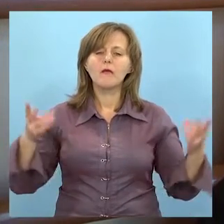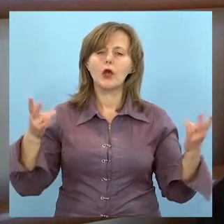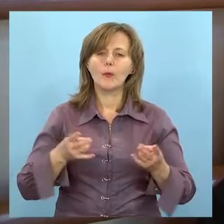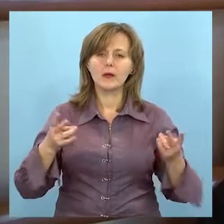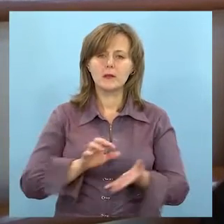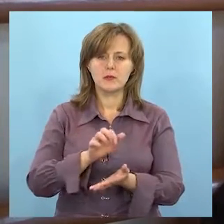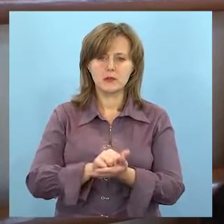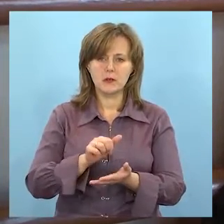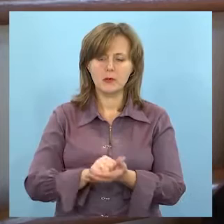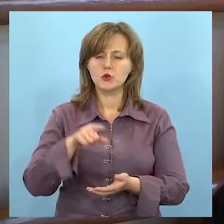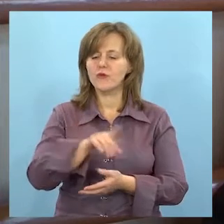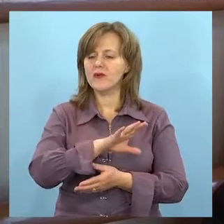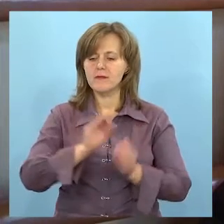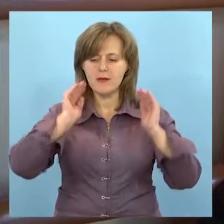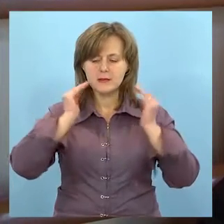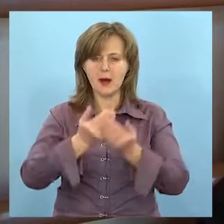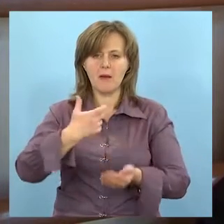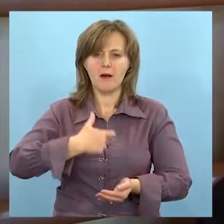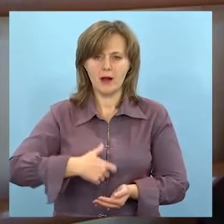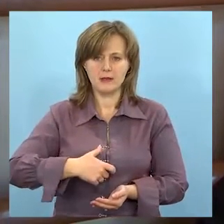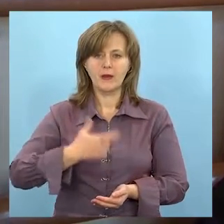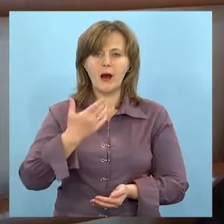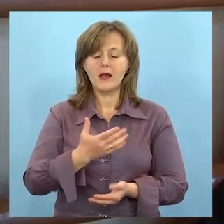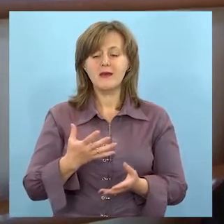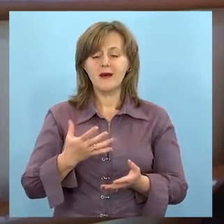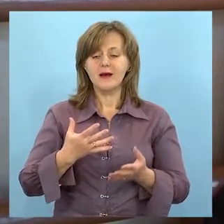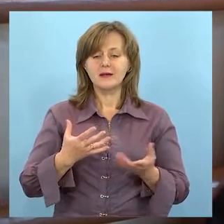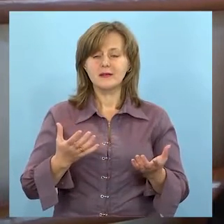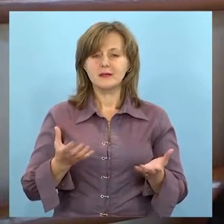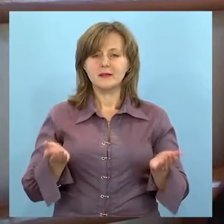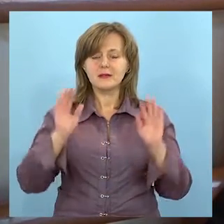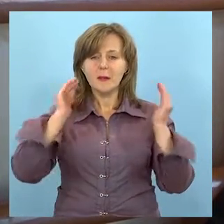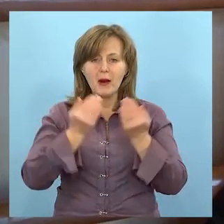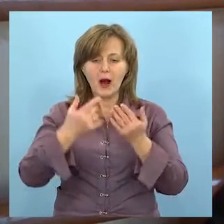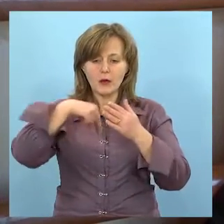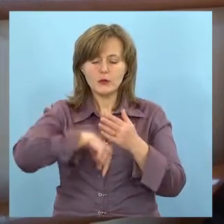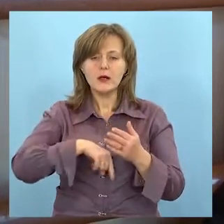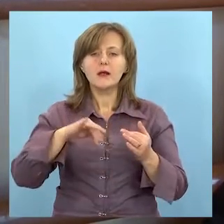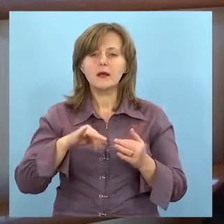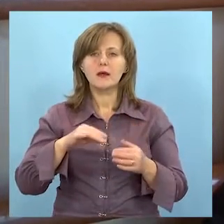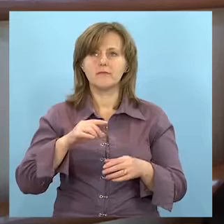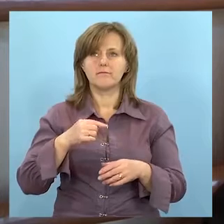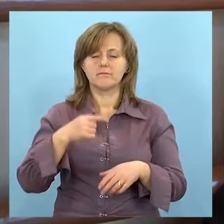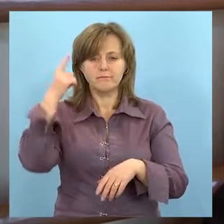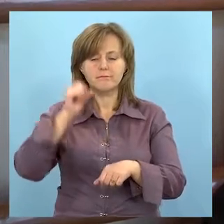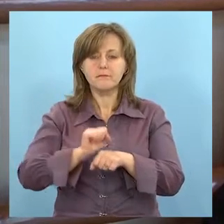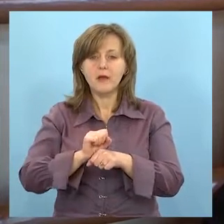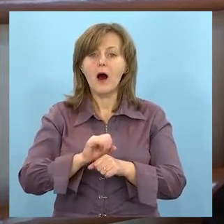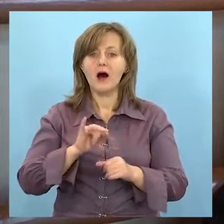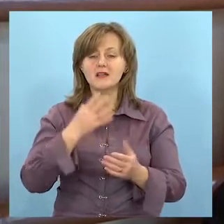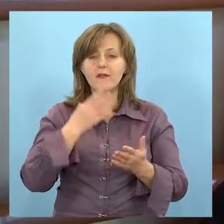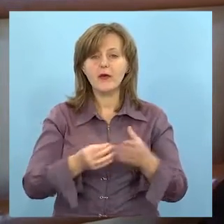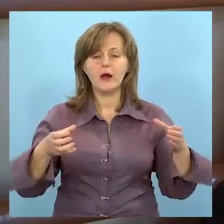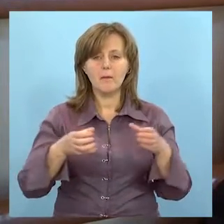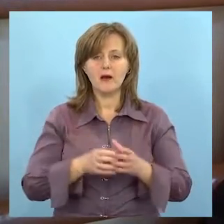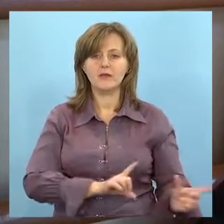необхідно займатися, щоб вони не замыкалися. Вони замыкаються в своєму пространстві і комплексують. А здесь вони